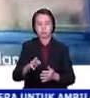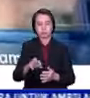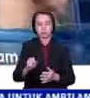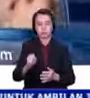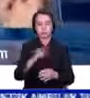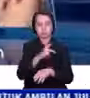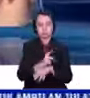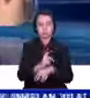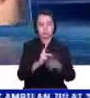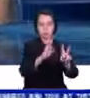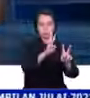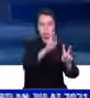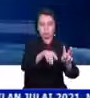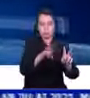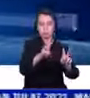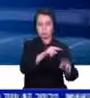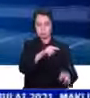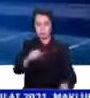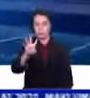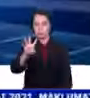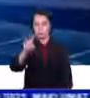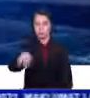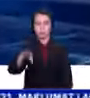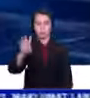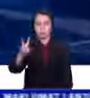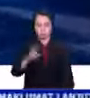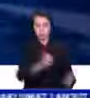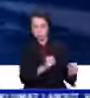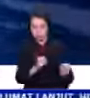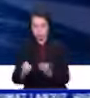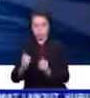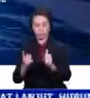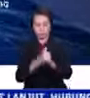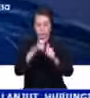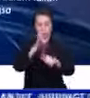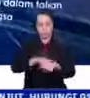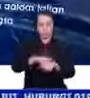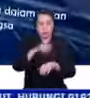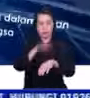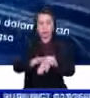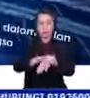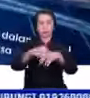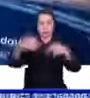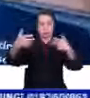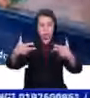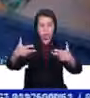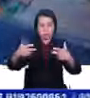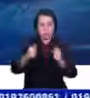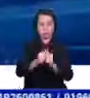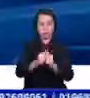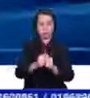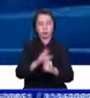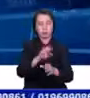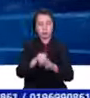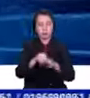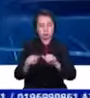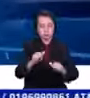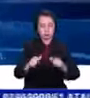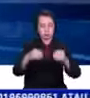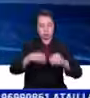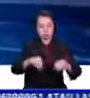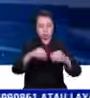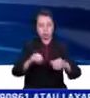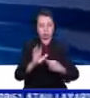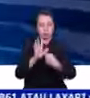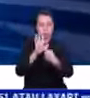26 Jun hingga 4 Julai yang dianjurkan julung kalinya secara dalam talian. Antara pengisiannya termasuk aktiviti jualan